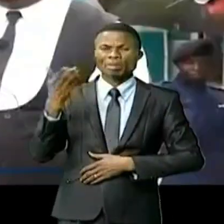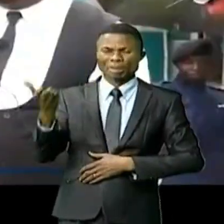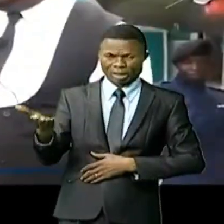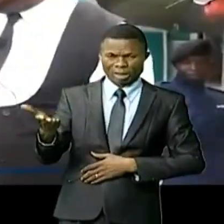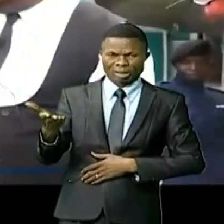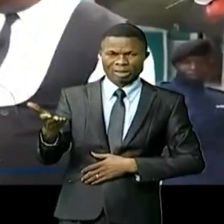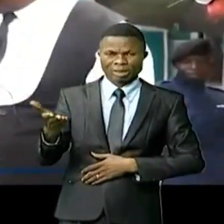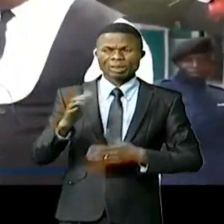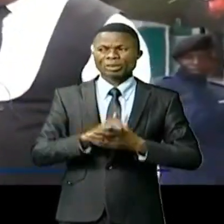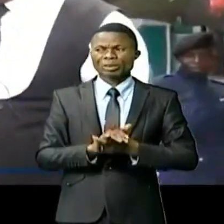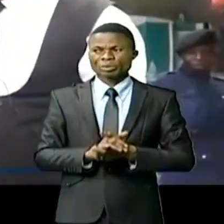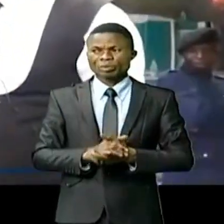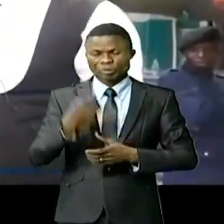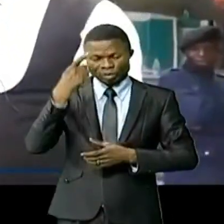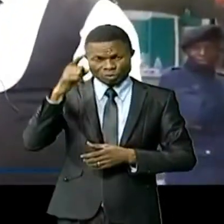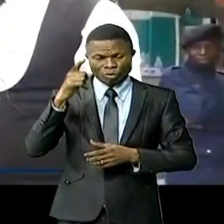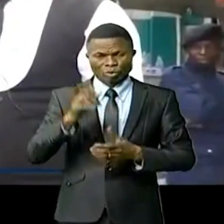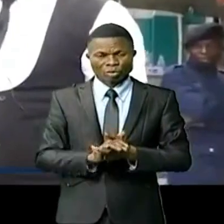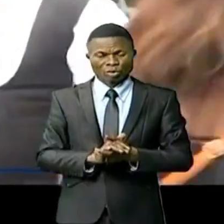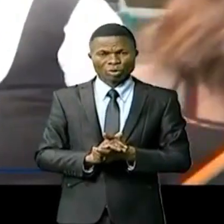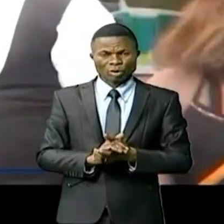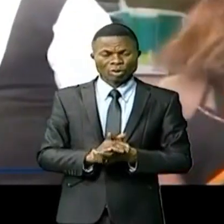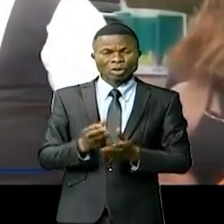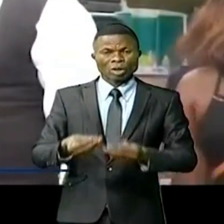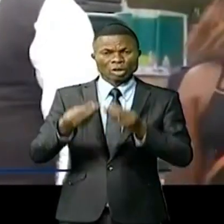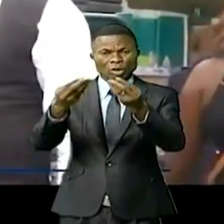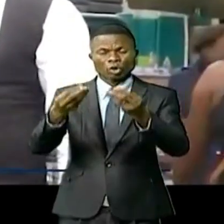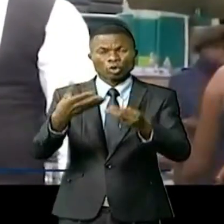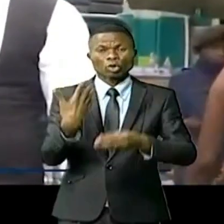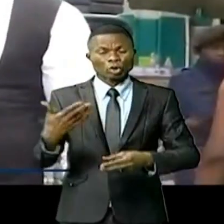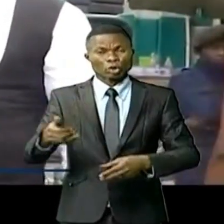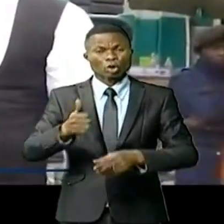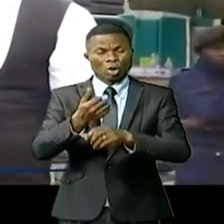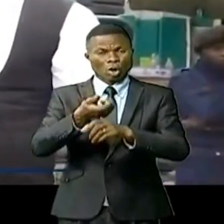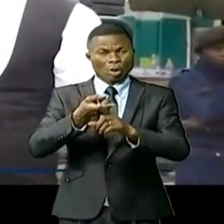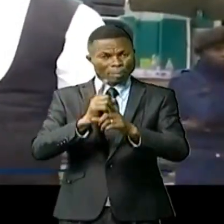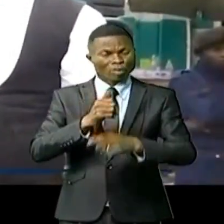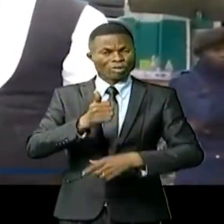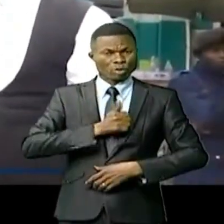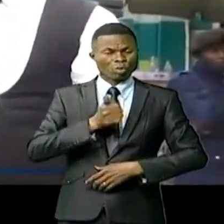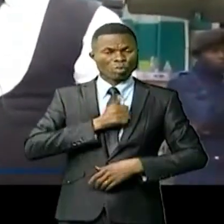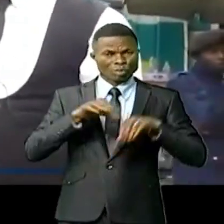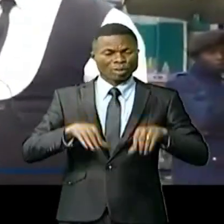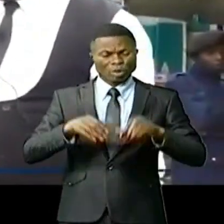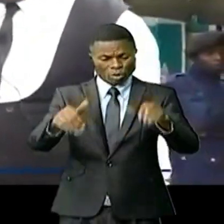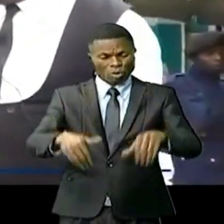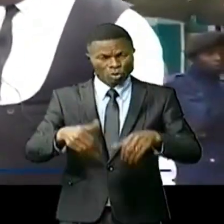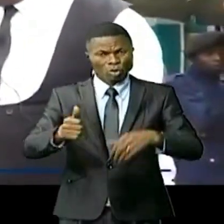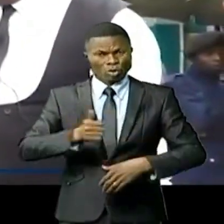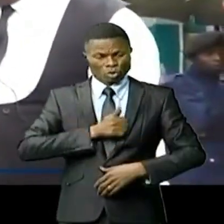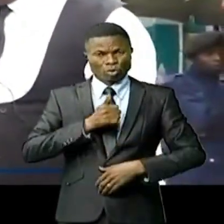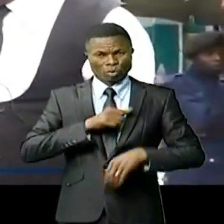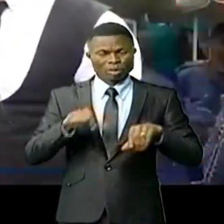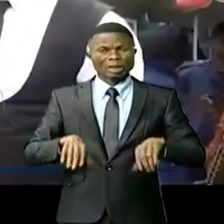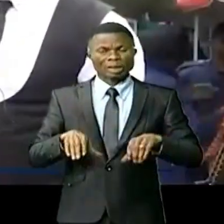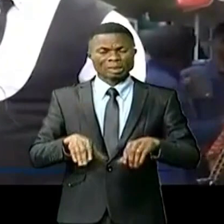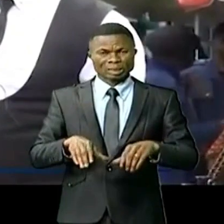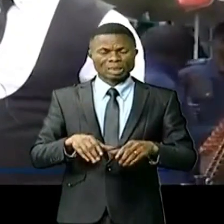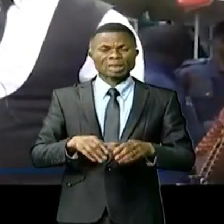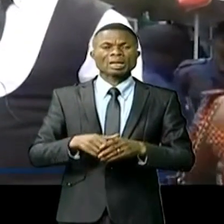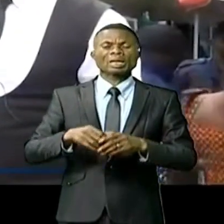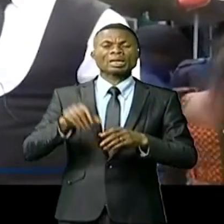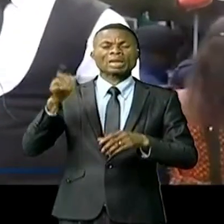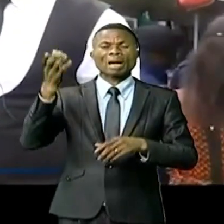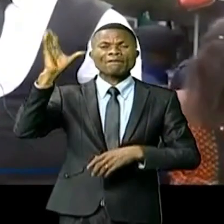Gambela, pour promouvoir ce produit congolais, cultivé sur nos terres au niveau de Mongata. Nous